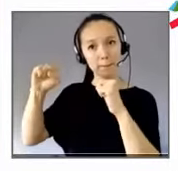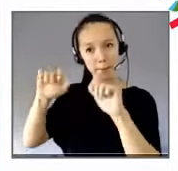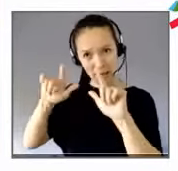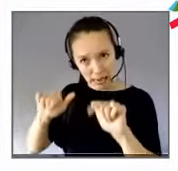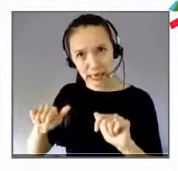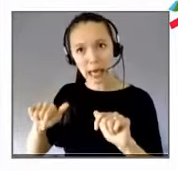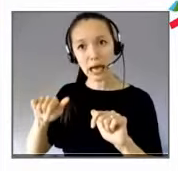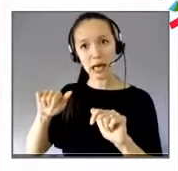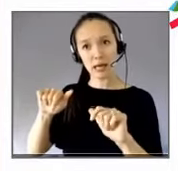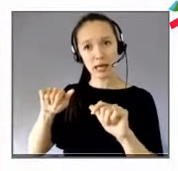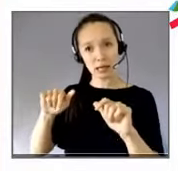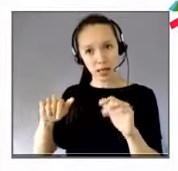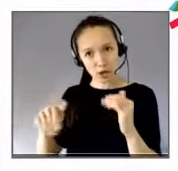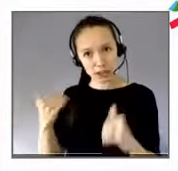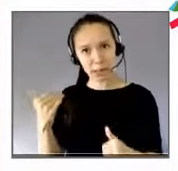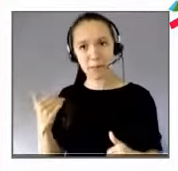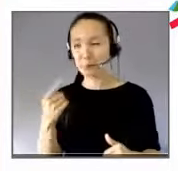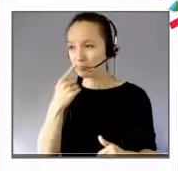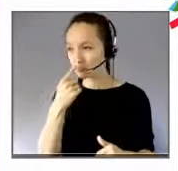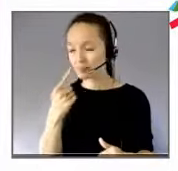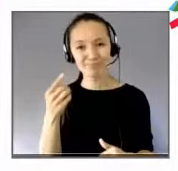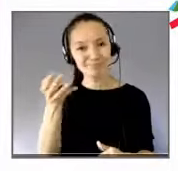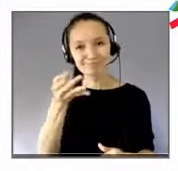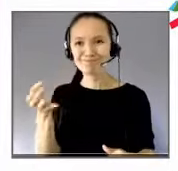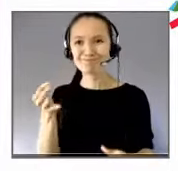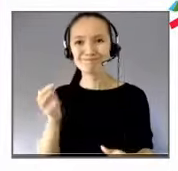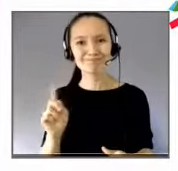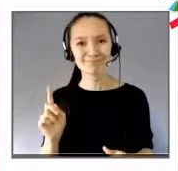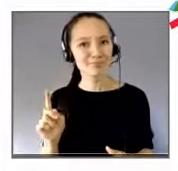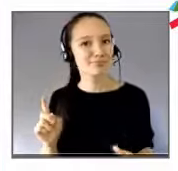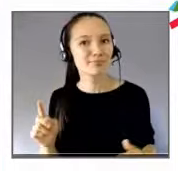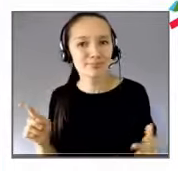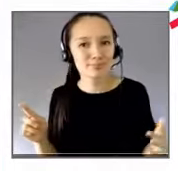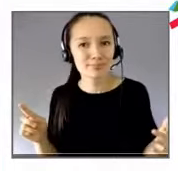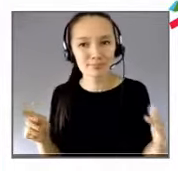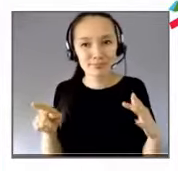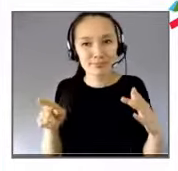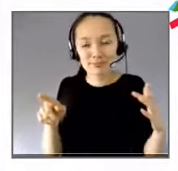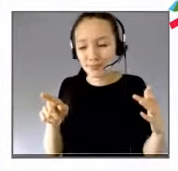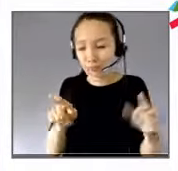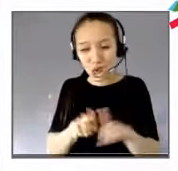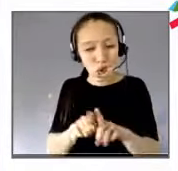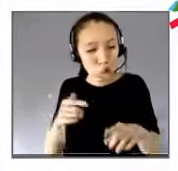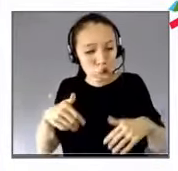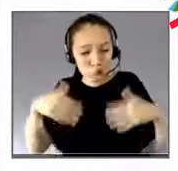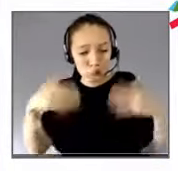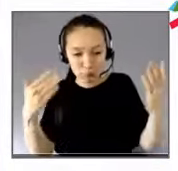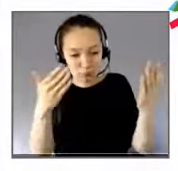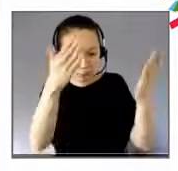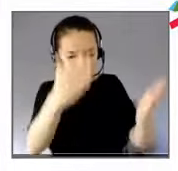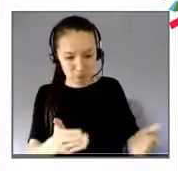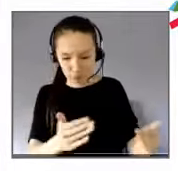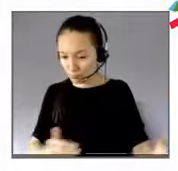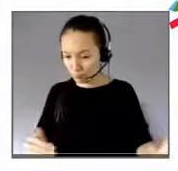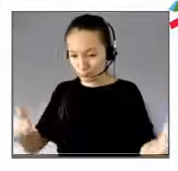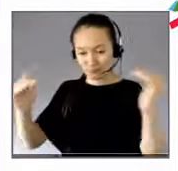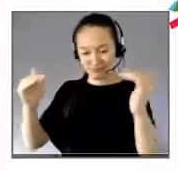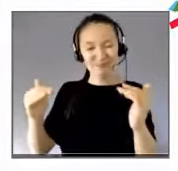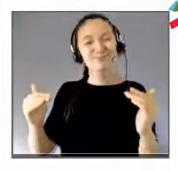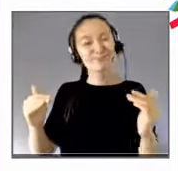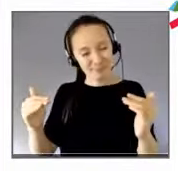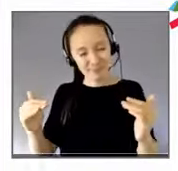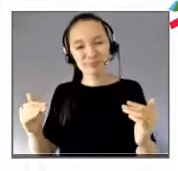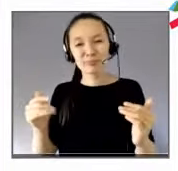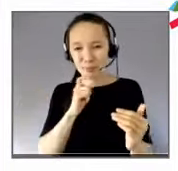un handicap comme on le ferait pour n'importe quelle personne. donc, ça veut dire qu'il faut faire des choses